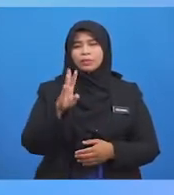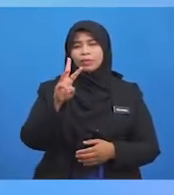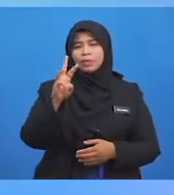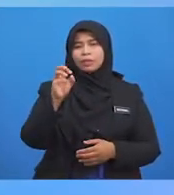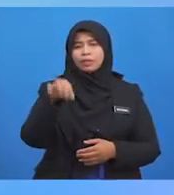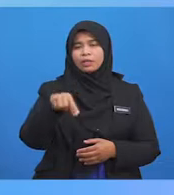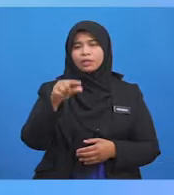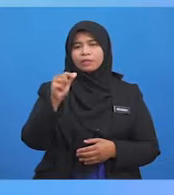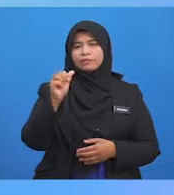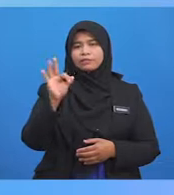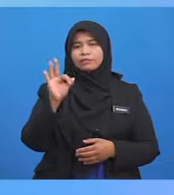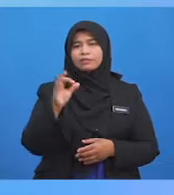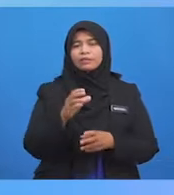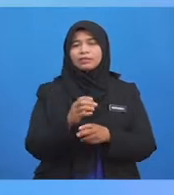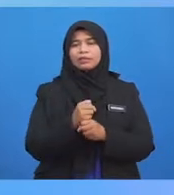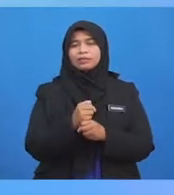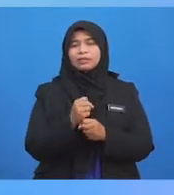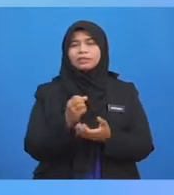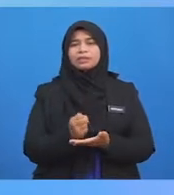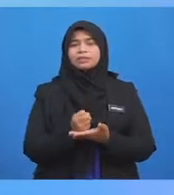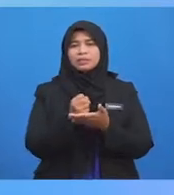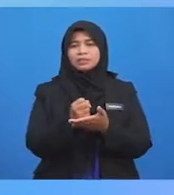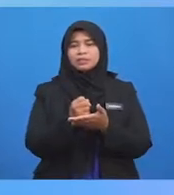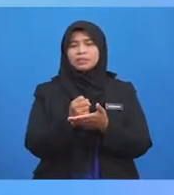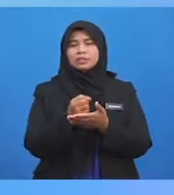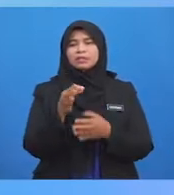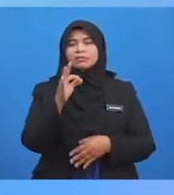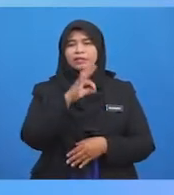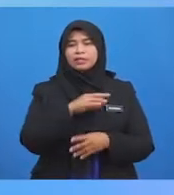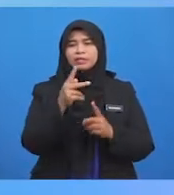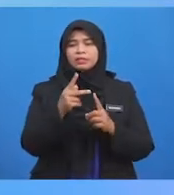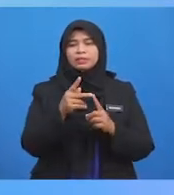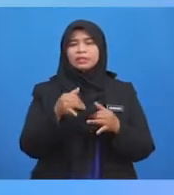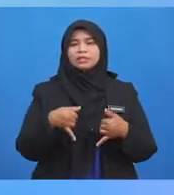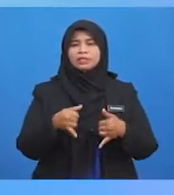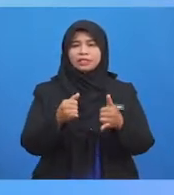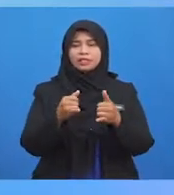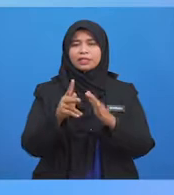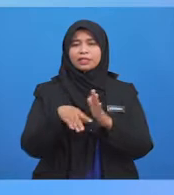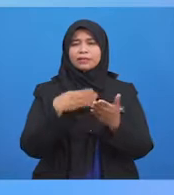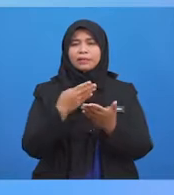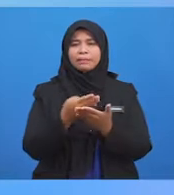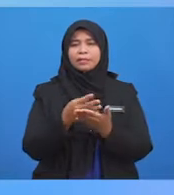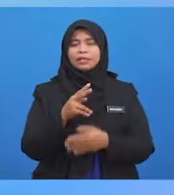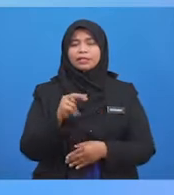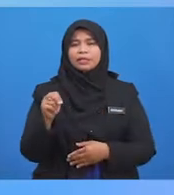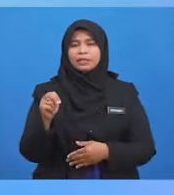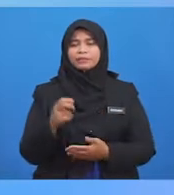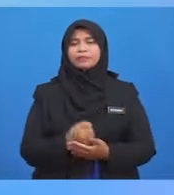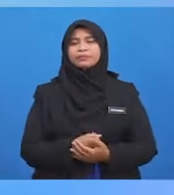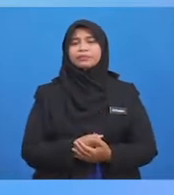Dapat bersedekah Manfaatnya Kejalan Kebajikan Keyword di sini Kebajikan